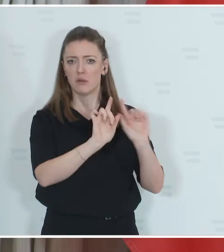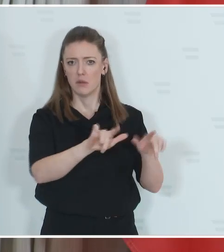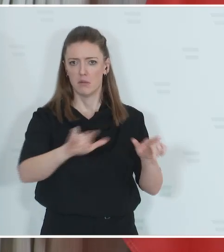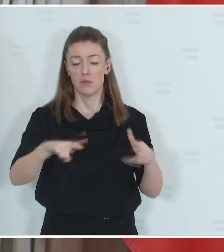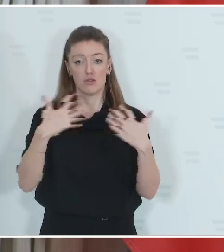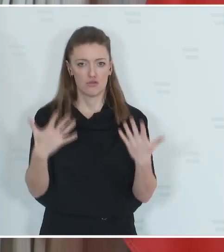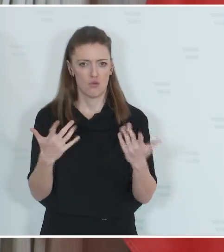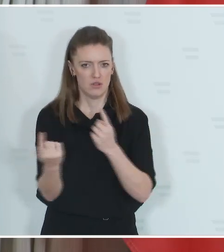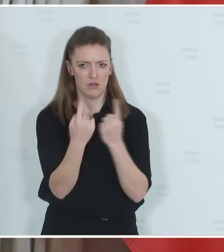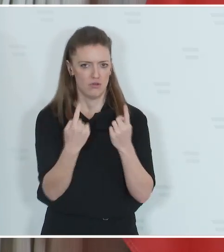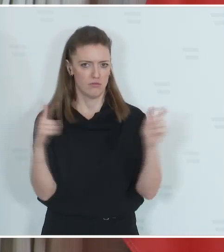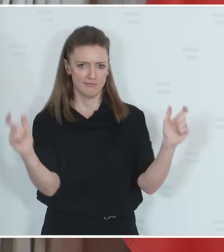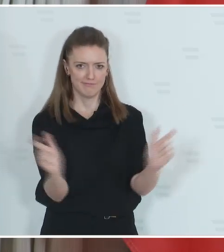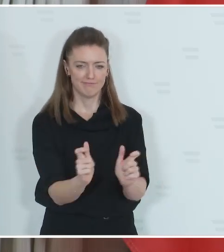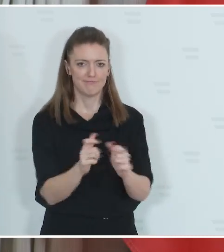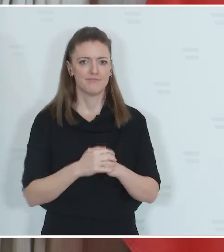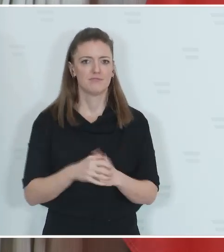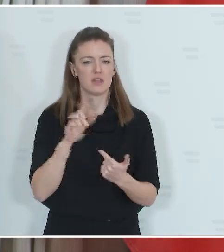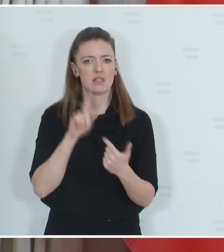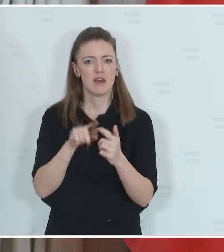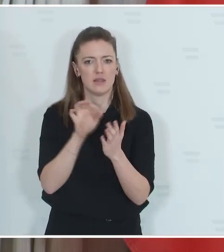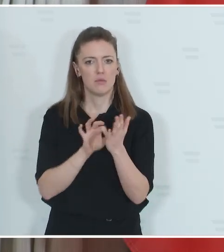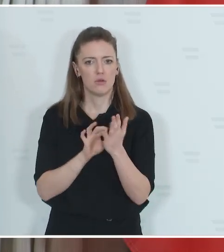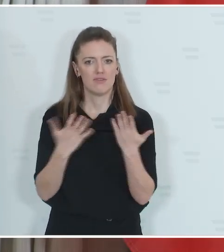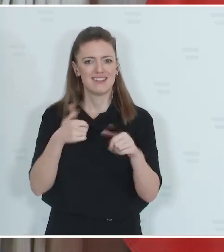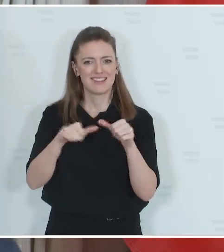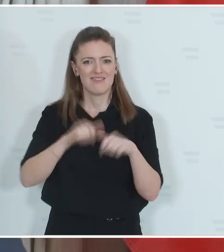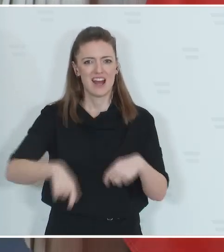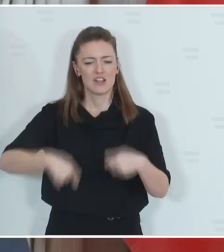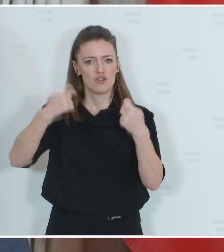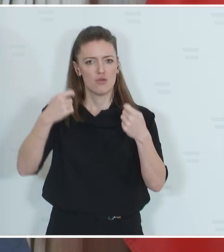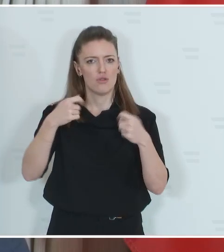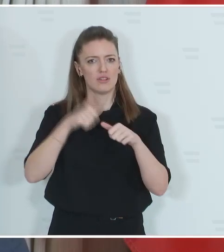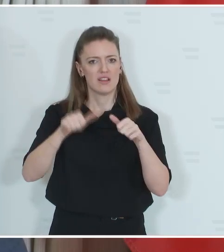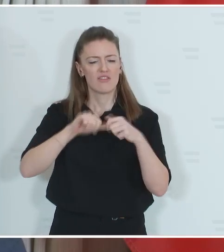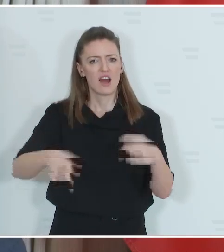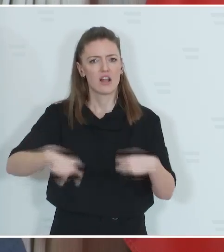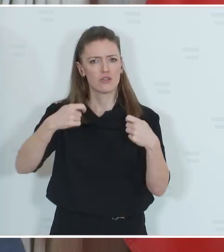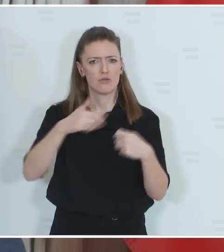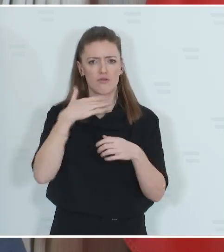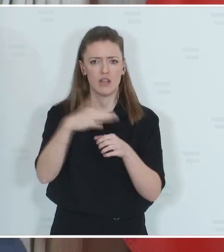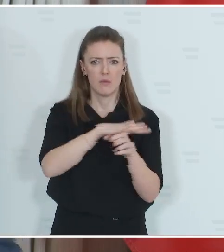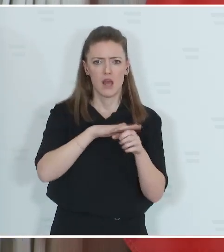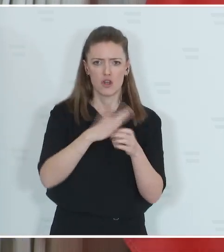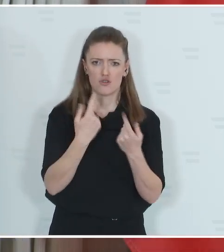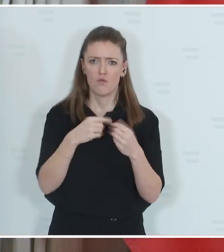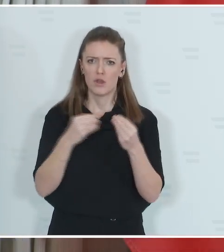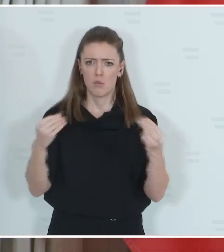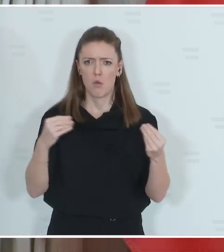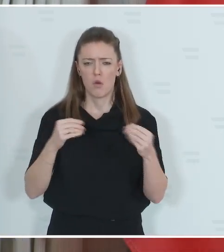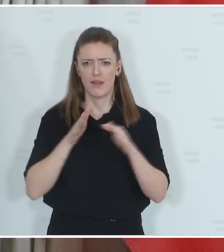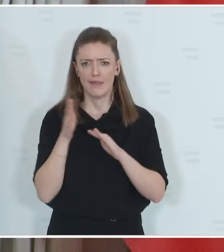eingebremst. Zweiter Punkt Qualzucht. Qualzucht ist in vielen Bereichen ein Modetrend geworden.